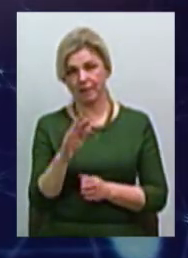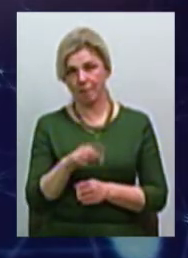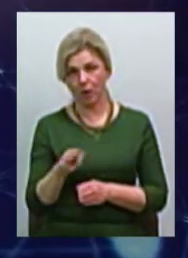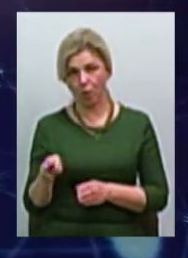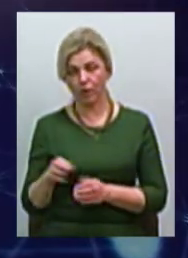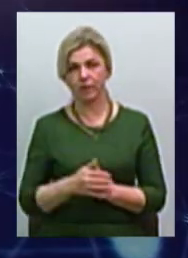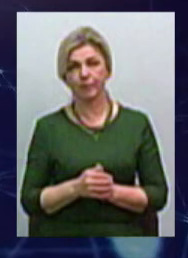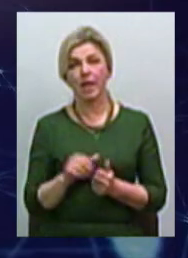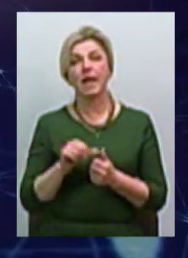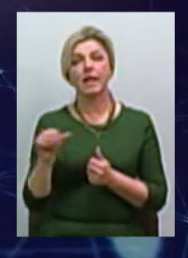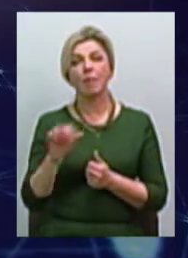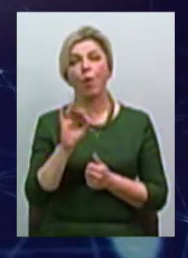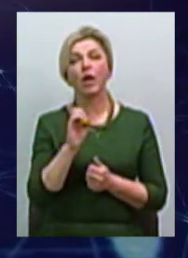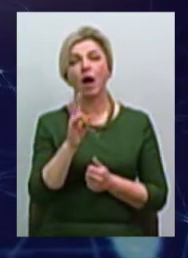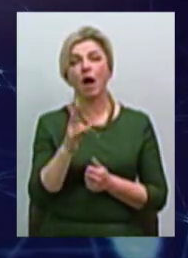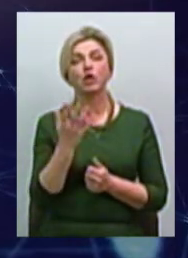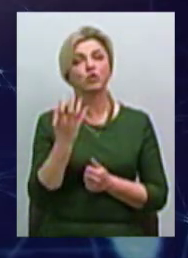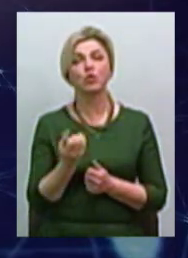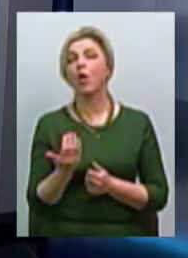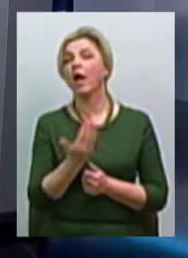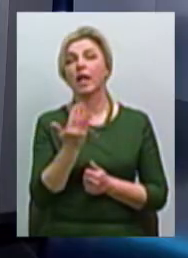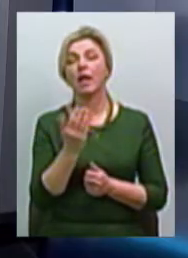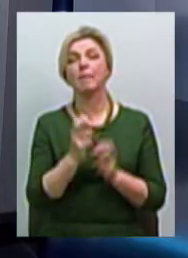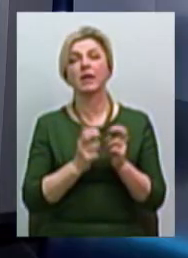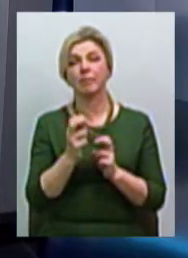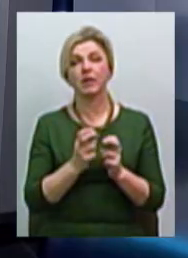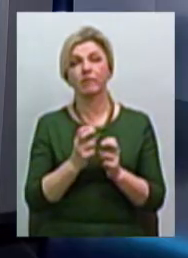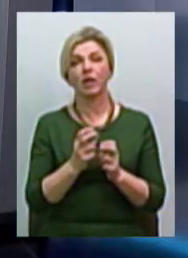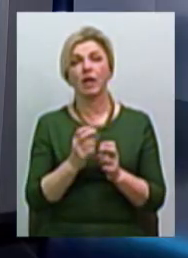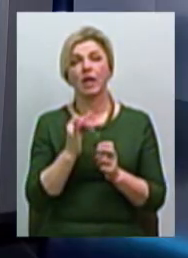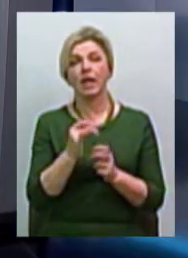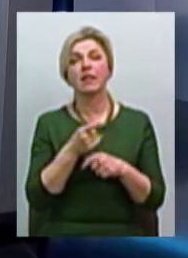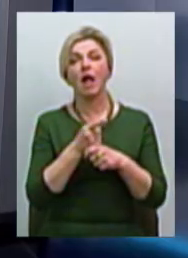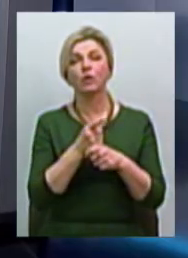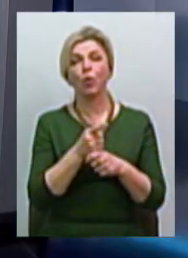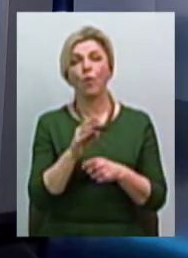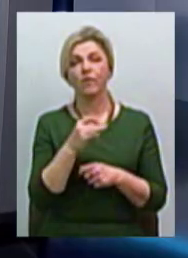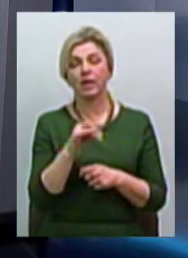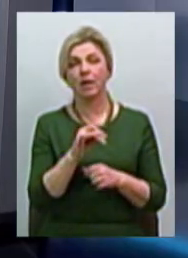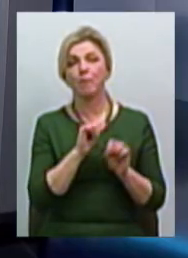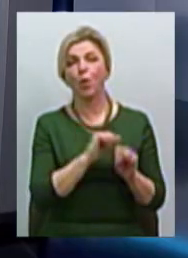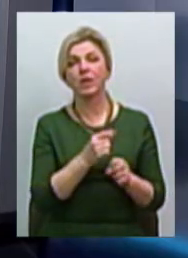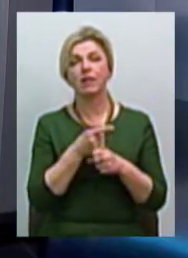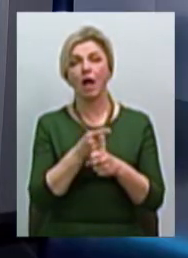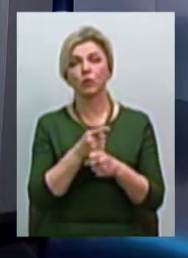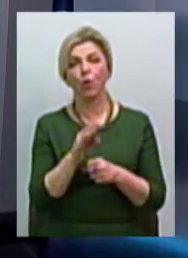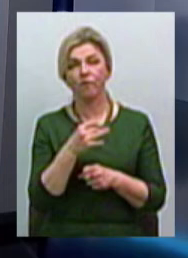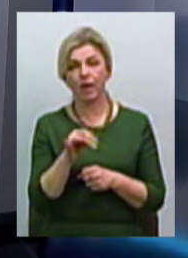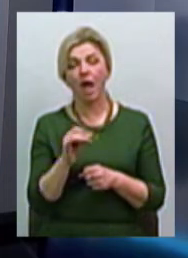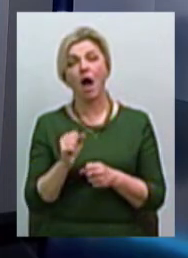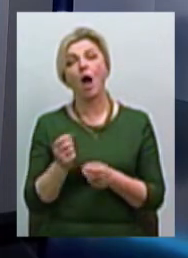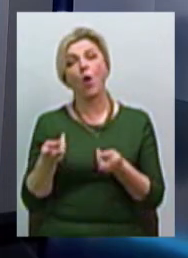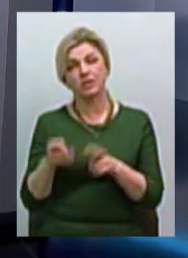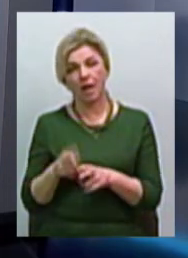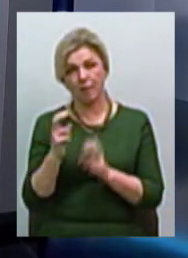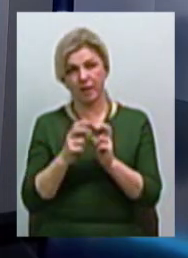Крім Океана, про який я згадав, які ще підприємства всьому посприяли, ну і бронетанкові так само, котрі були згадані в сюжеті, решта менші